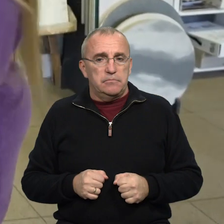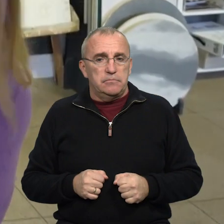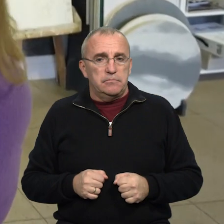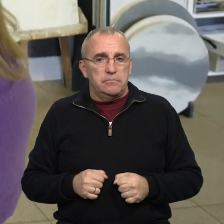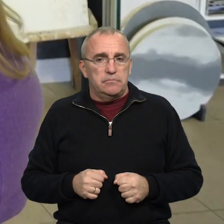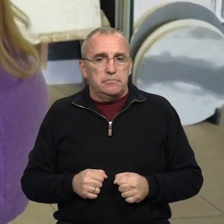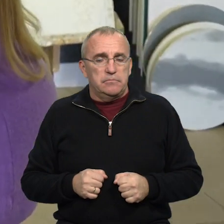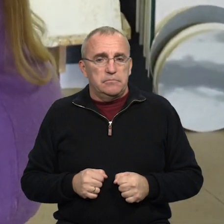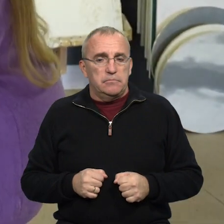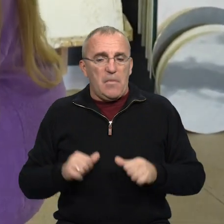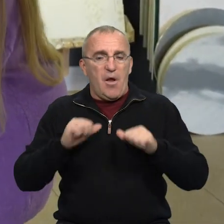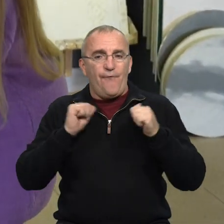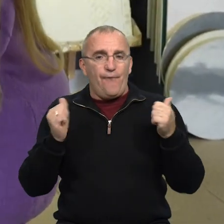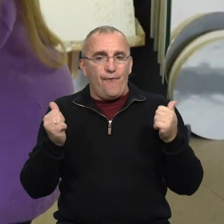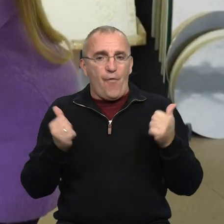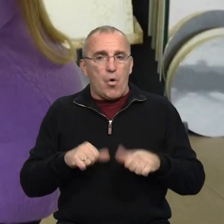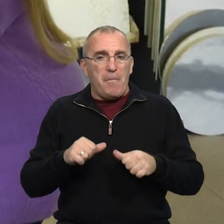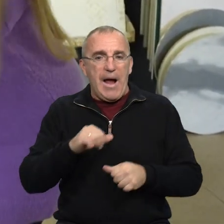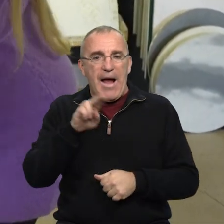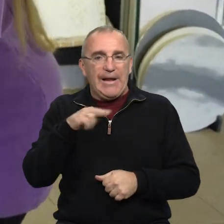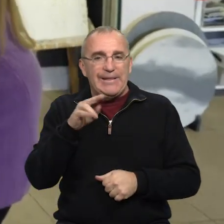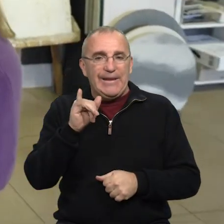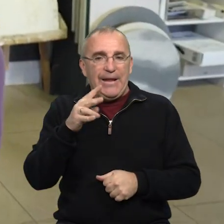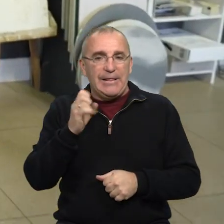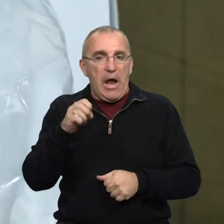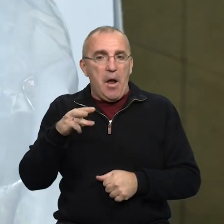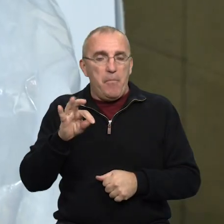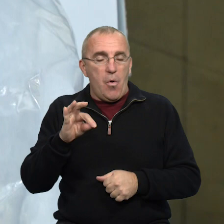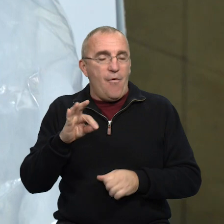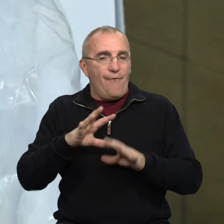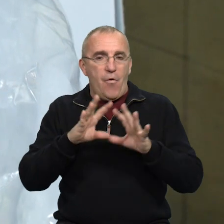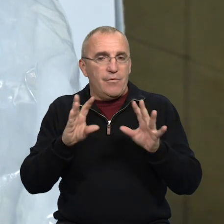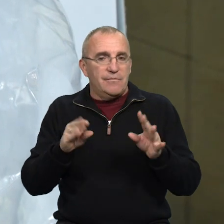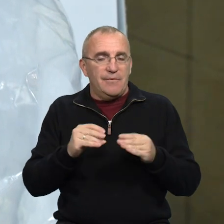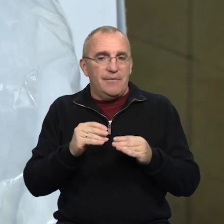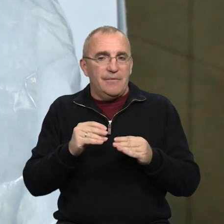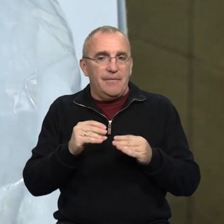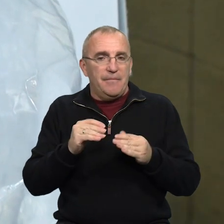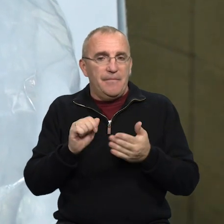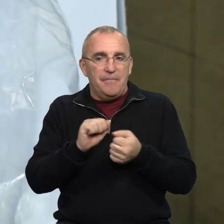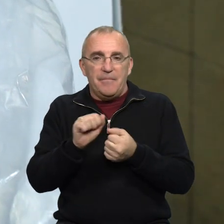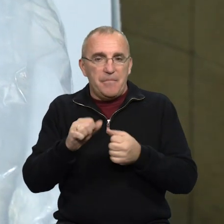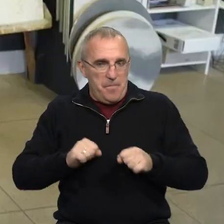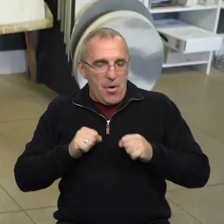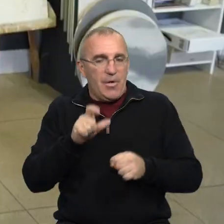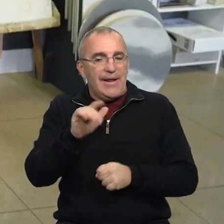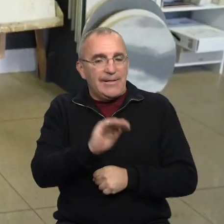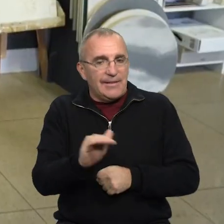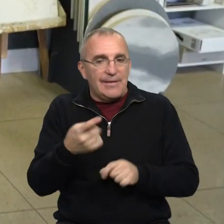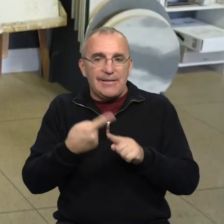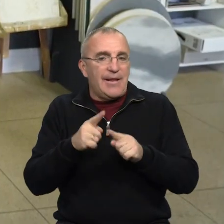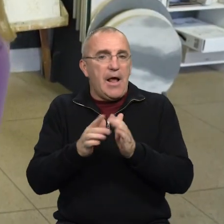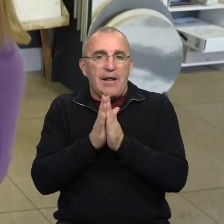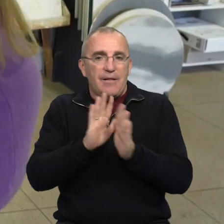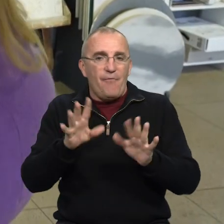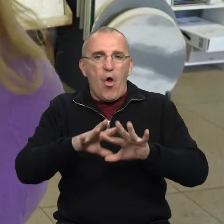форма динамо. Взагалі, люди постаралися, молодці, хоча дітки